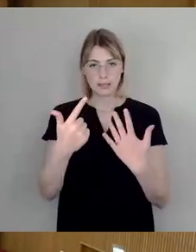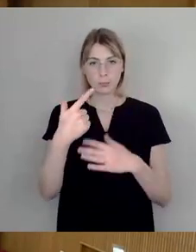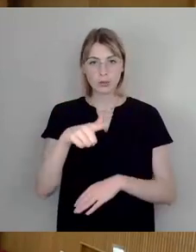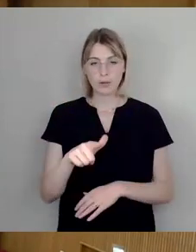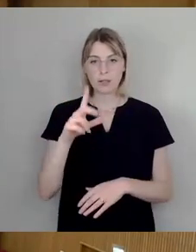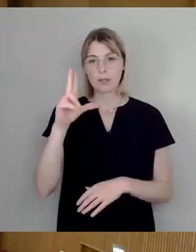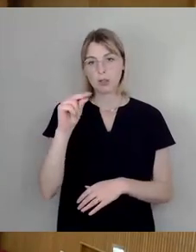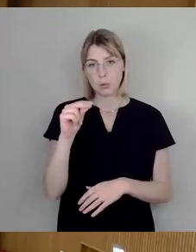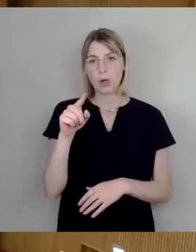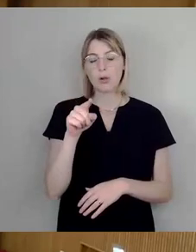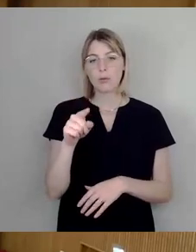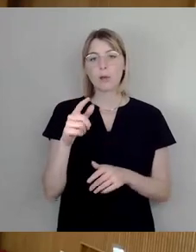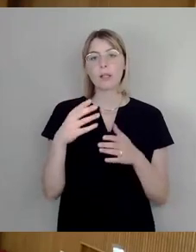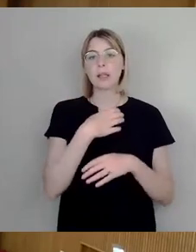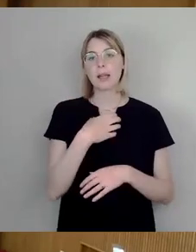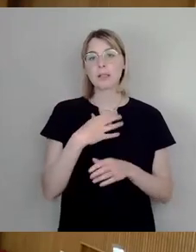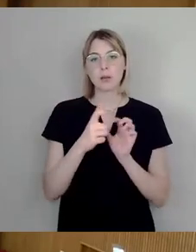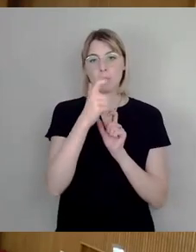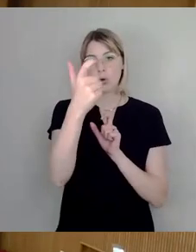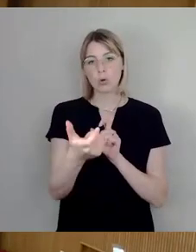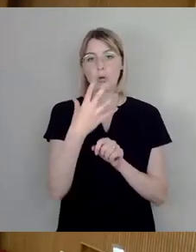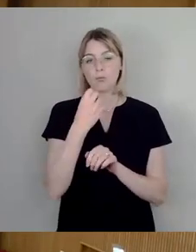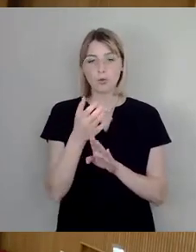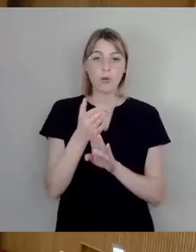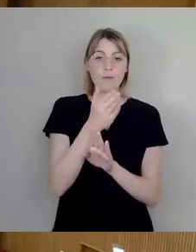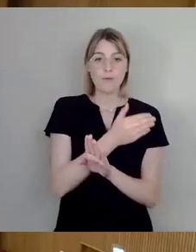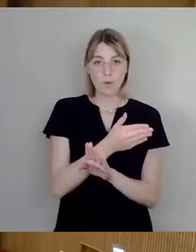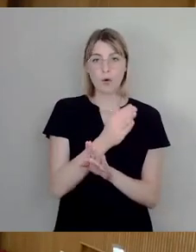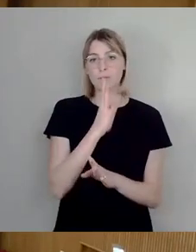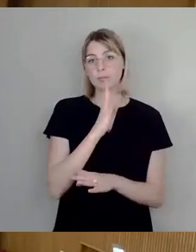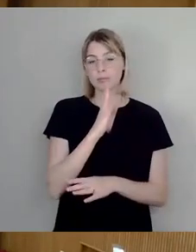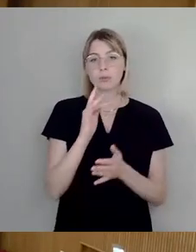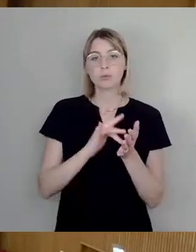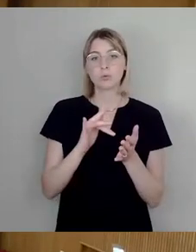Ich möchte das auch begründen, das ist eine relativ persönliche Begründung.